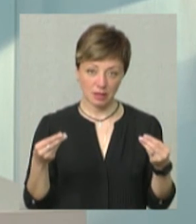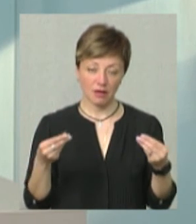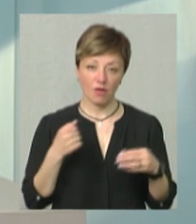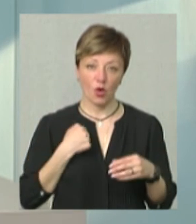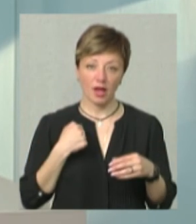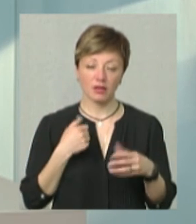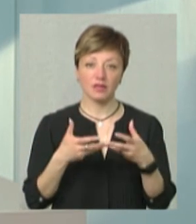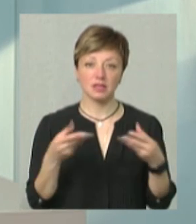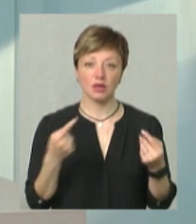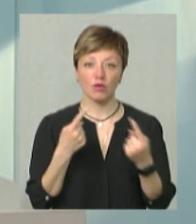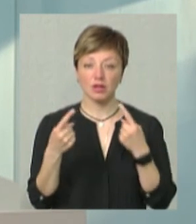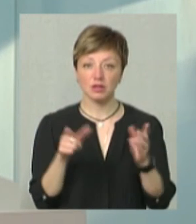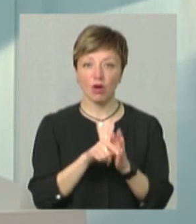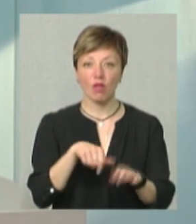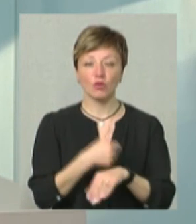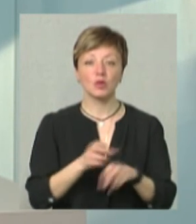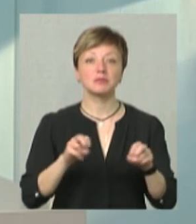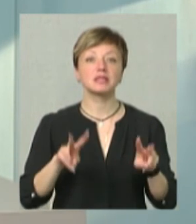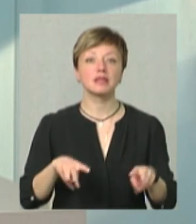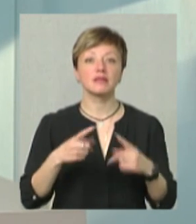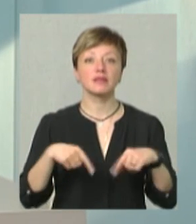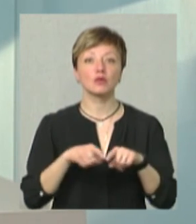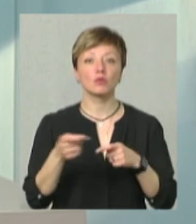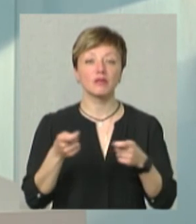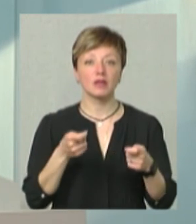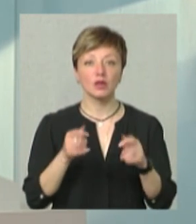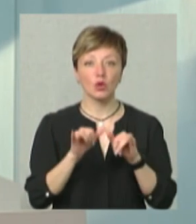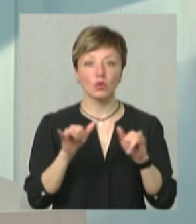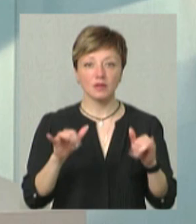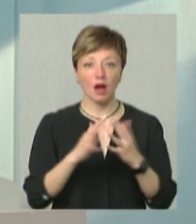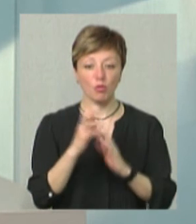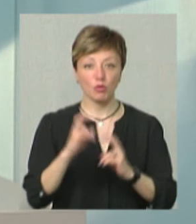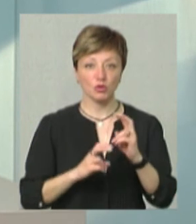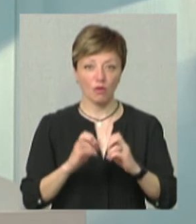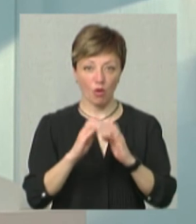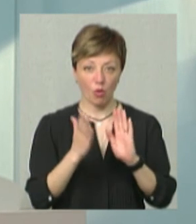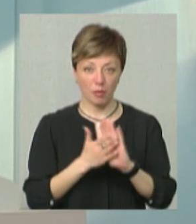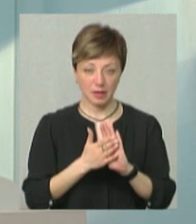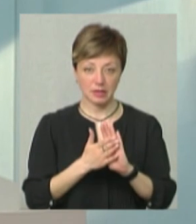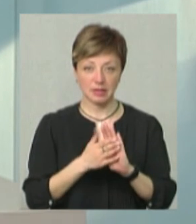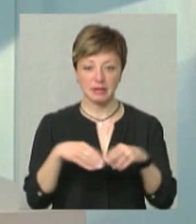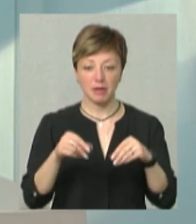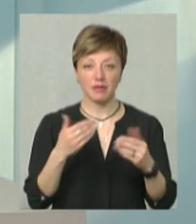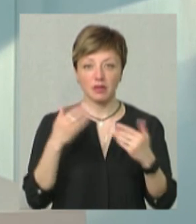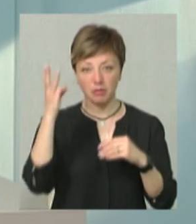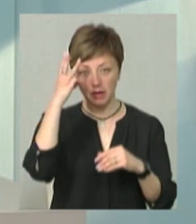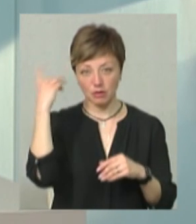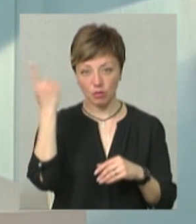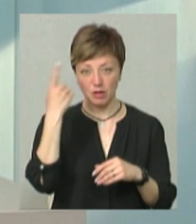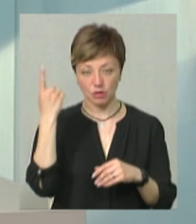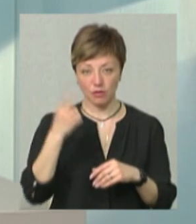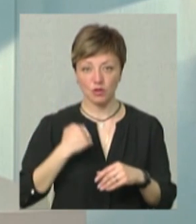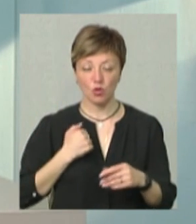воєнної весни, ми говорили із головною спеціалісткою відділу управління розвитку агропромислового комплексу та земельних відносин Хмельницької